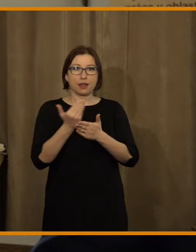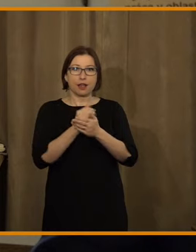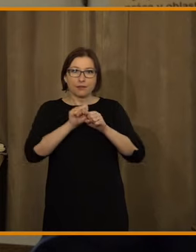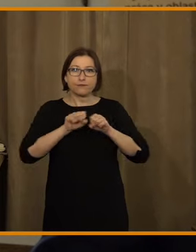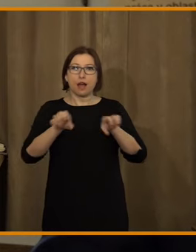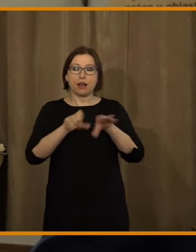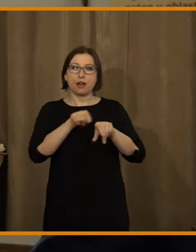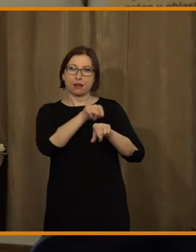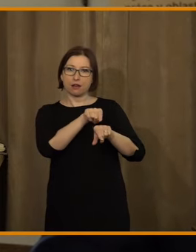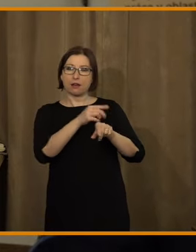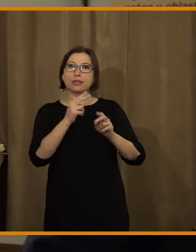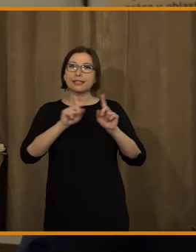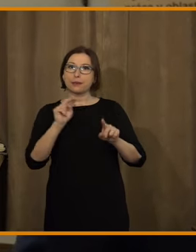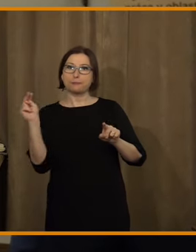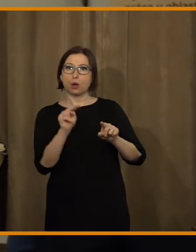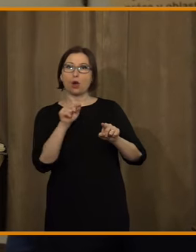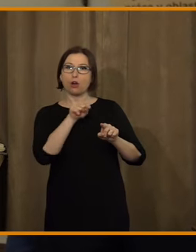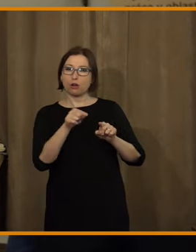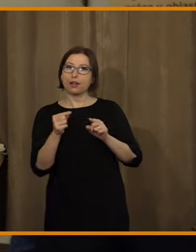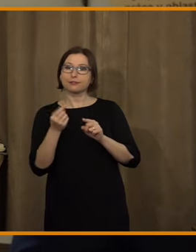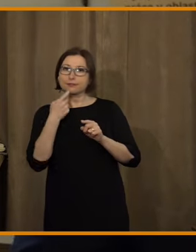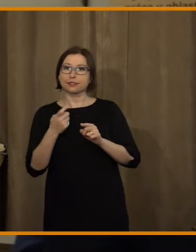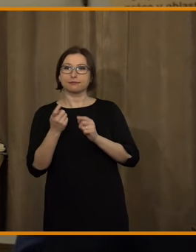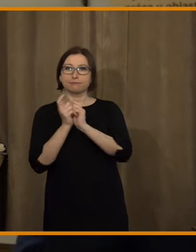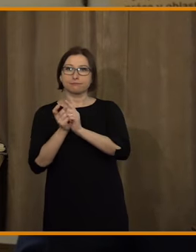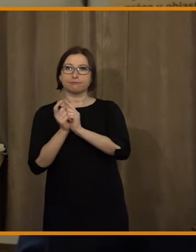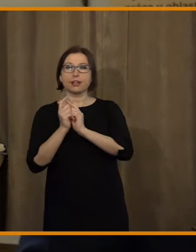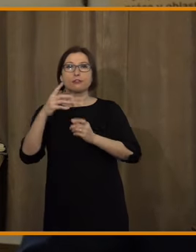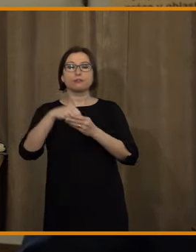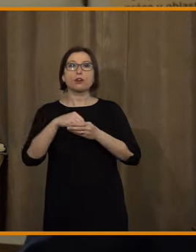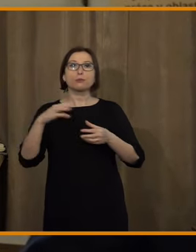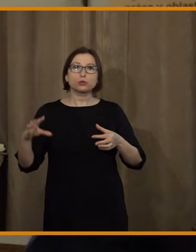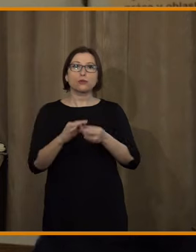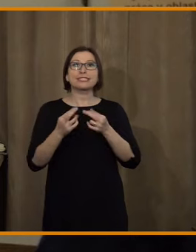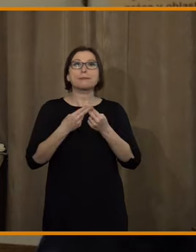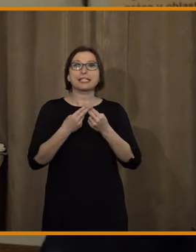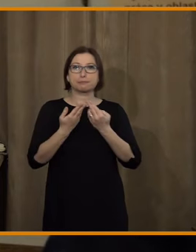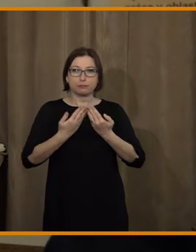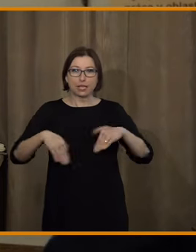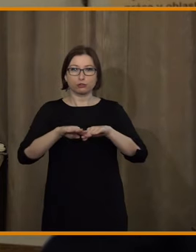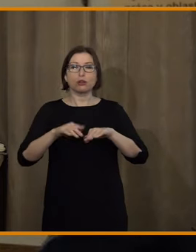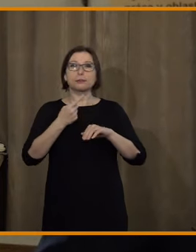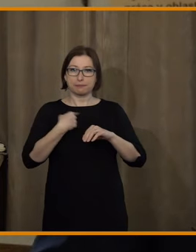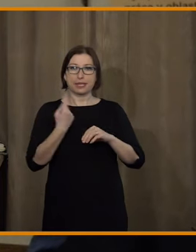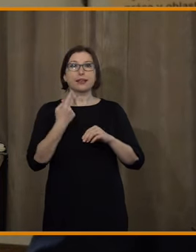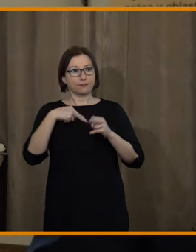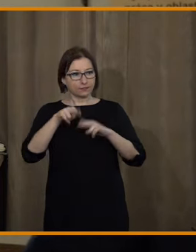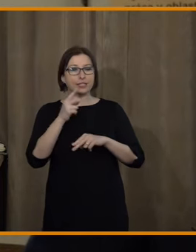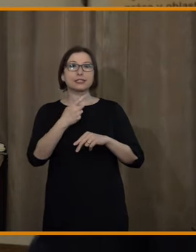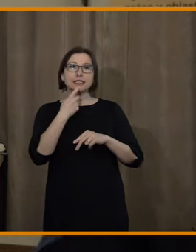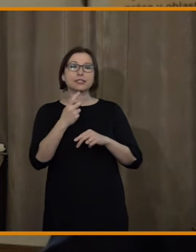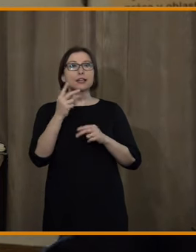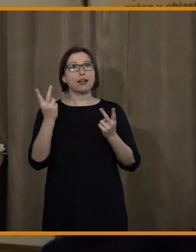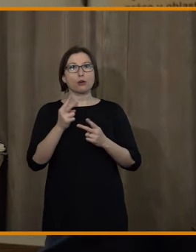úhlu pohledu, než je běžně nazírána, zejména tedy z toho bezpečnostního. My se tomu budeme věnovat více z